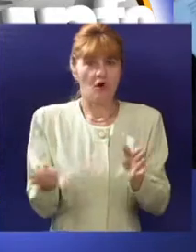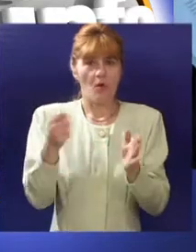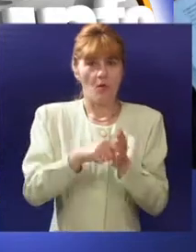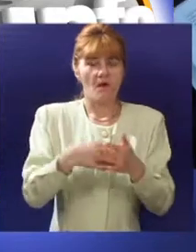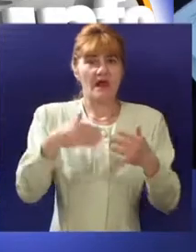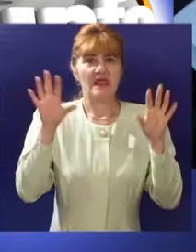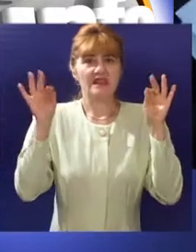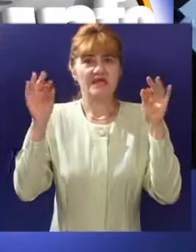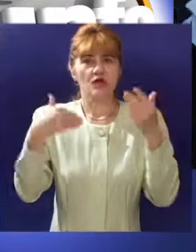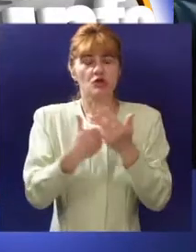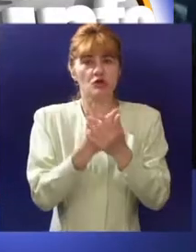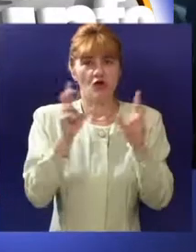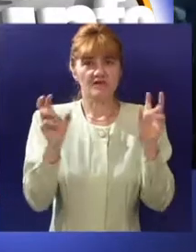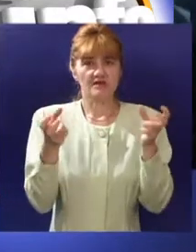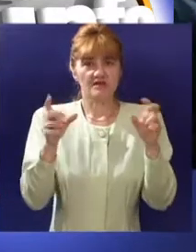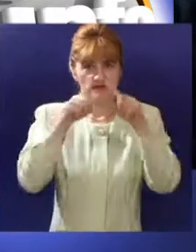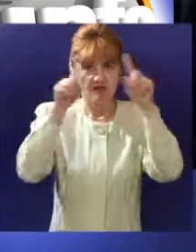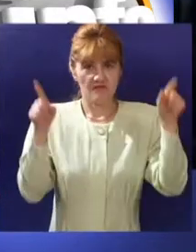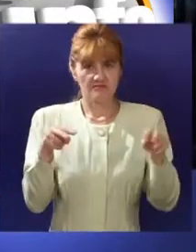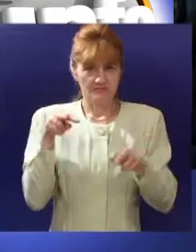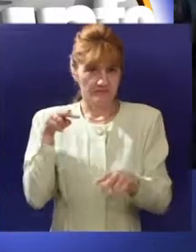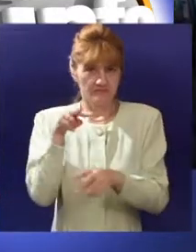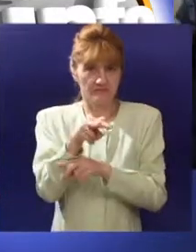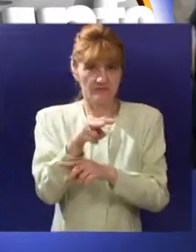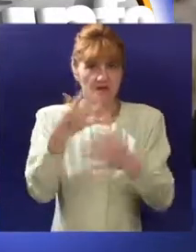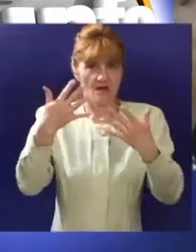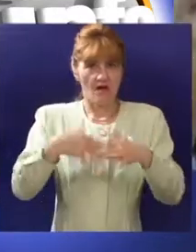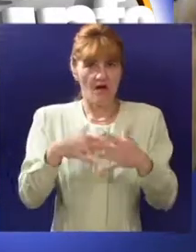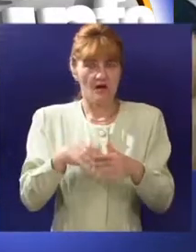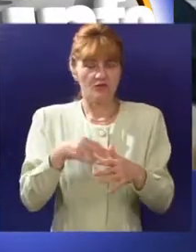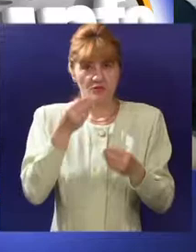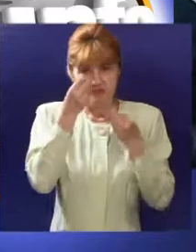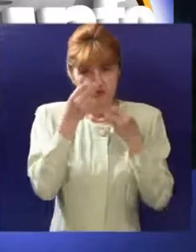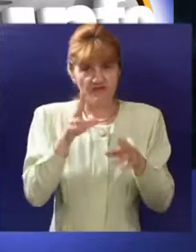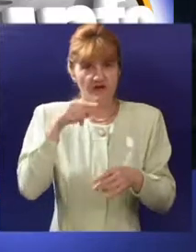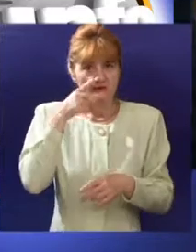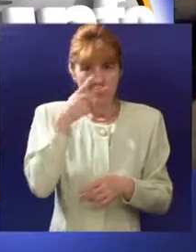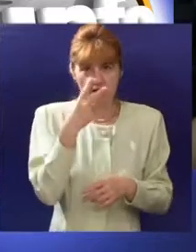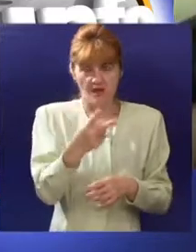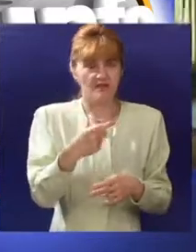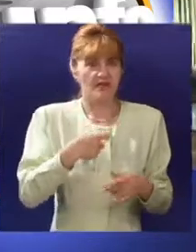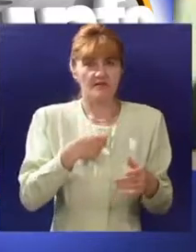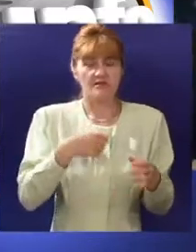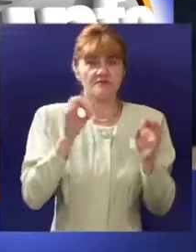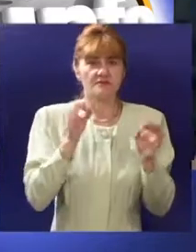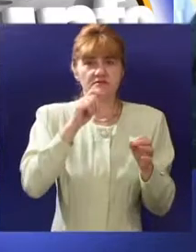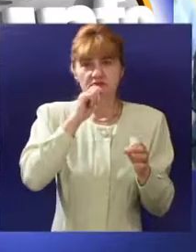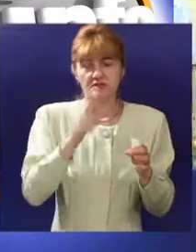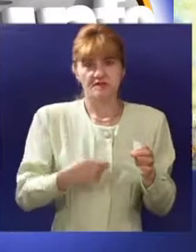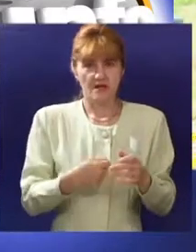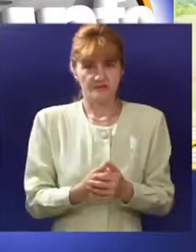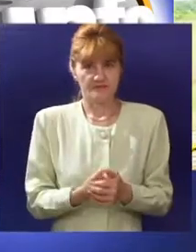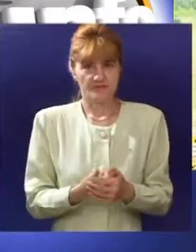nabavila je deset novih skenera za kontrolu ljudi i roba na carinskim prelazima radi smanjenja korupcije i sprečavanja